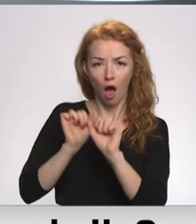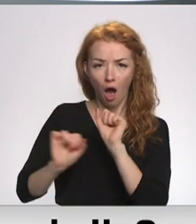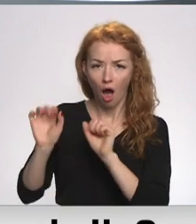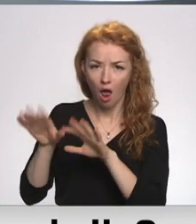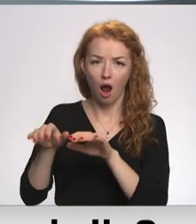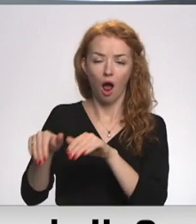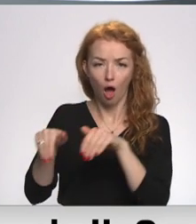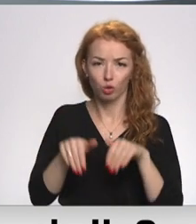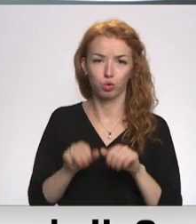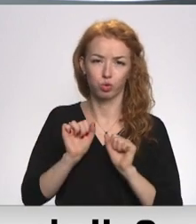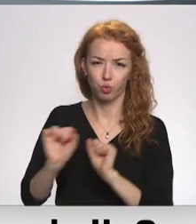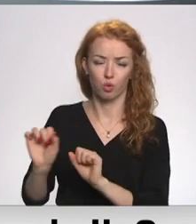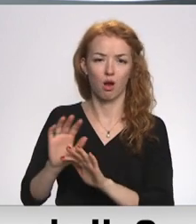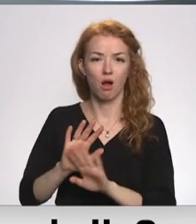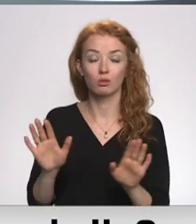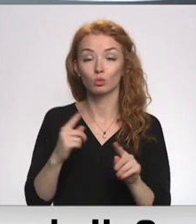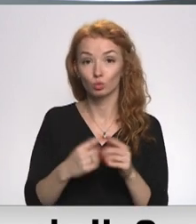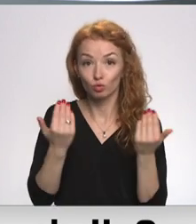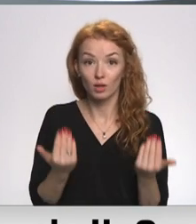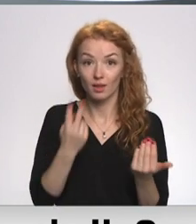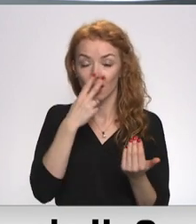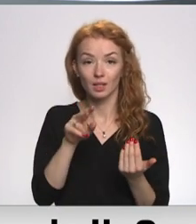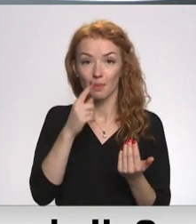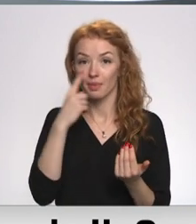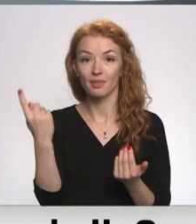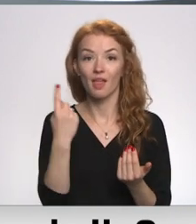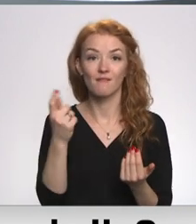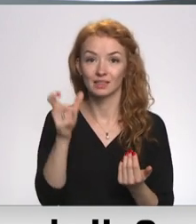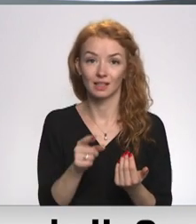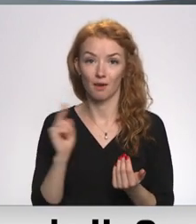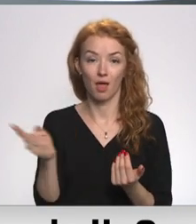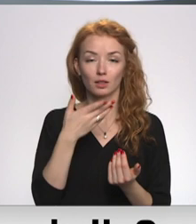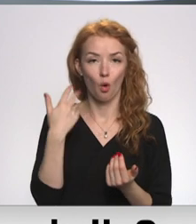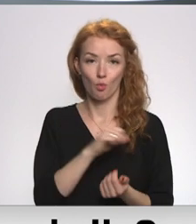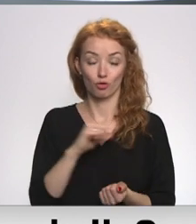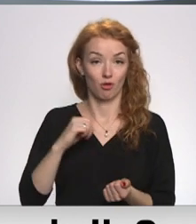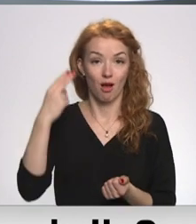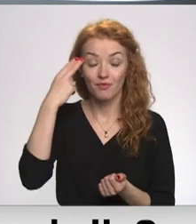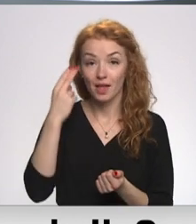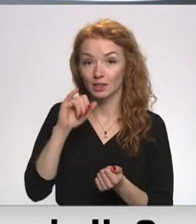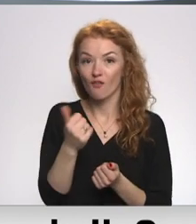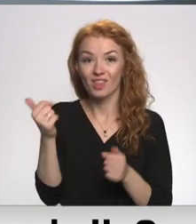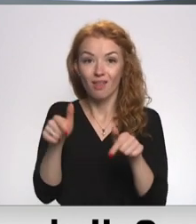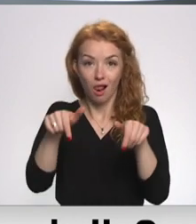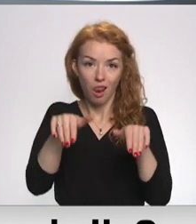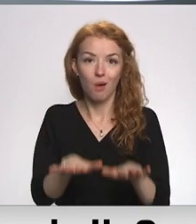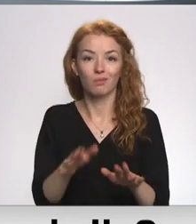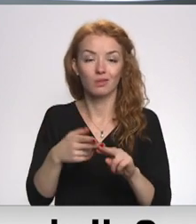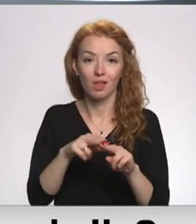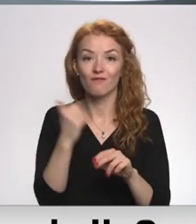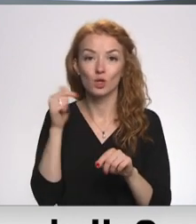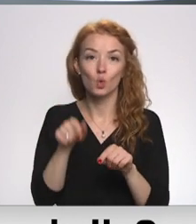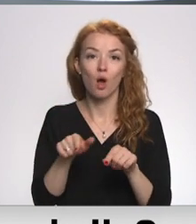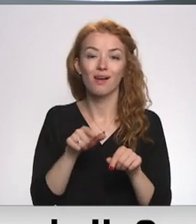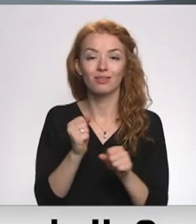Un neapšaubām, mēs arī no šodienas redzējām, šie cilvēki neviens nav pašnāvnieks. Un ja viņi pieņemt šādu lēmumu, viņi noteikti